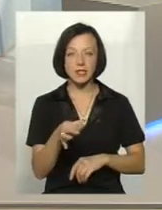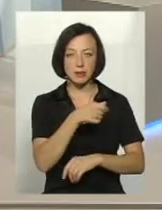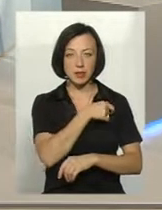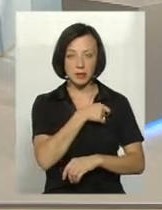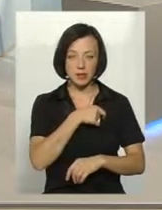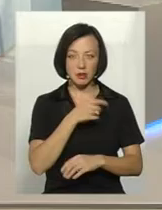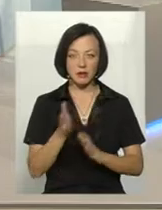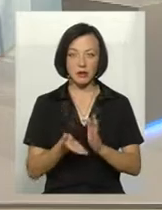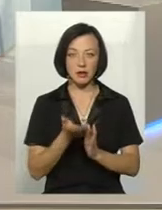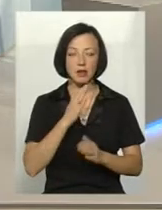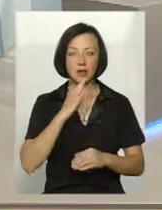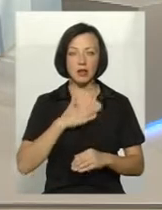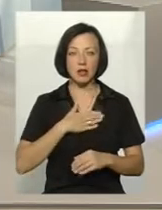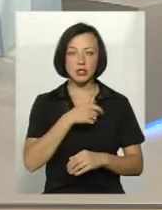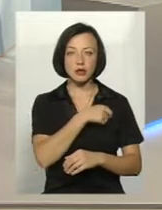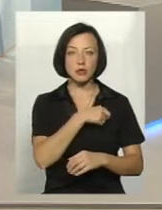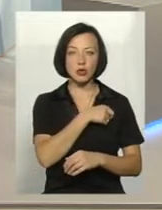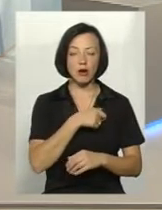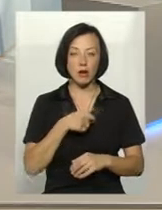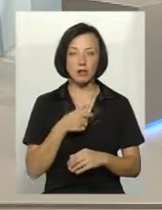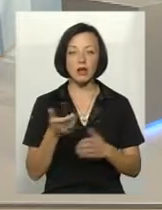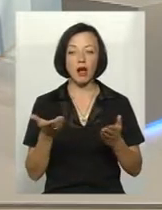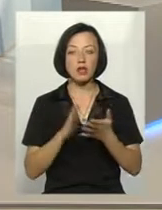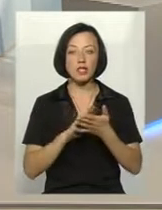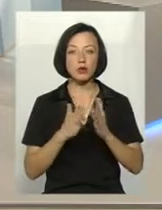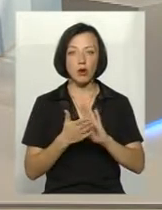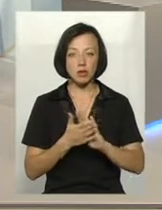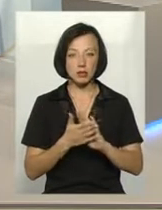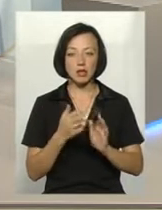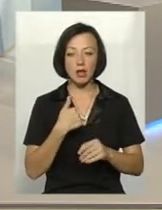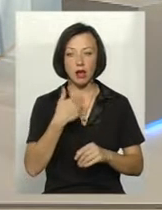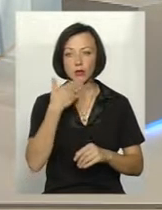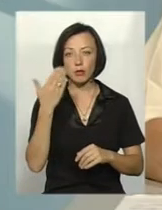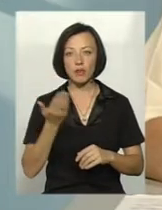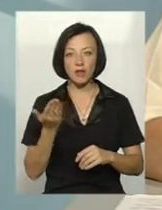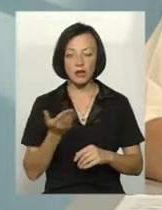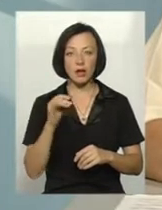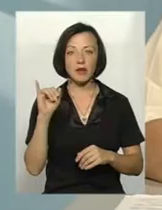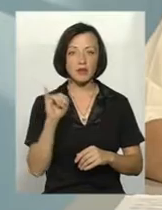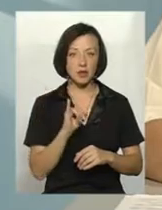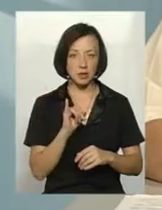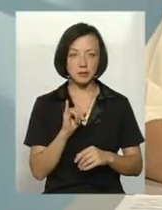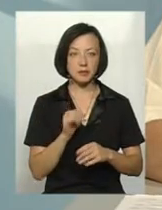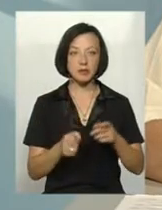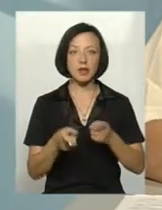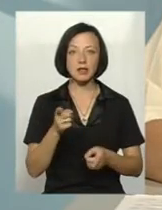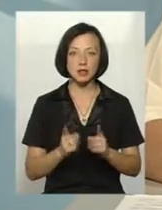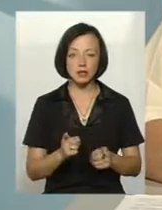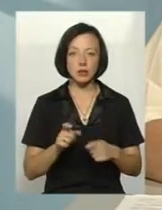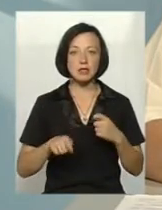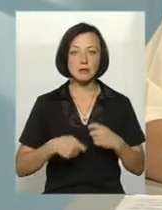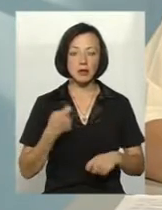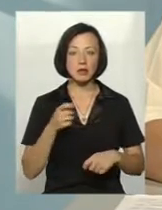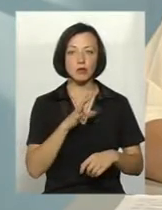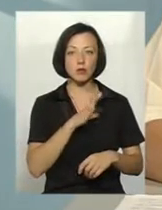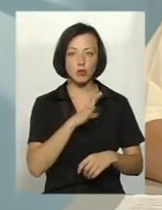підняли наші депутати обласної ради, яка ситуація, я доповідав. І дійсно, збитки